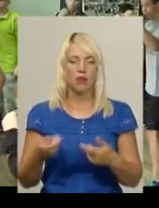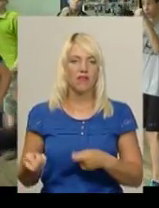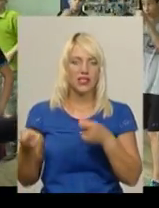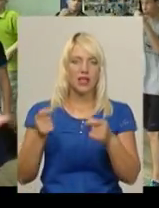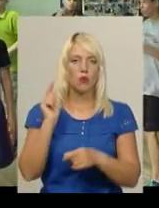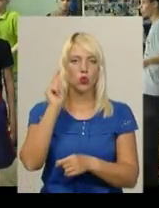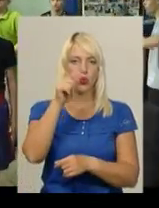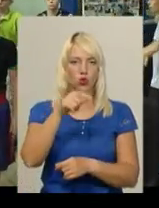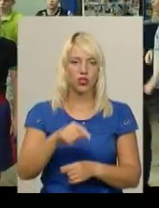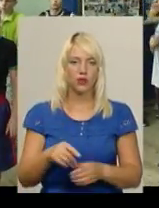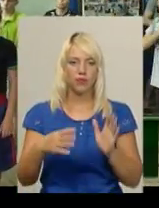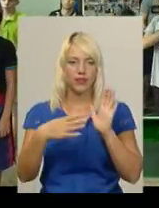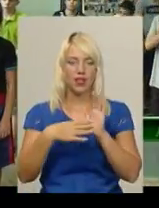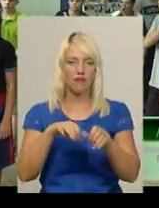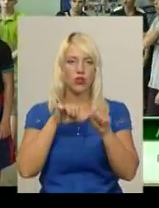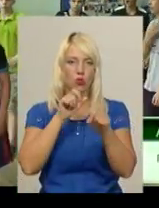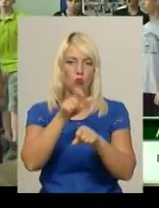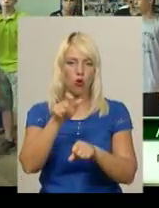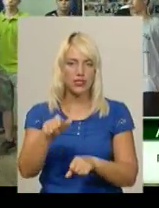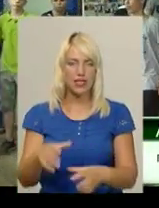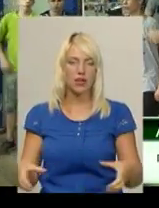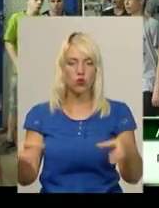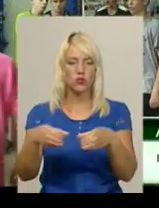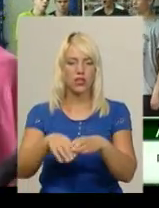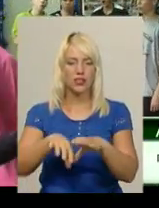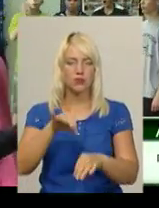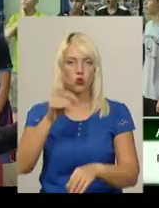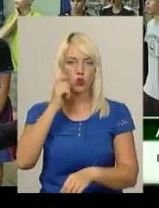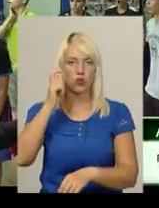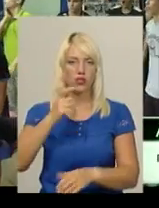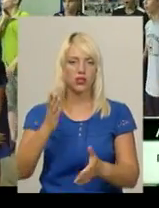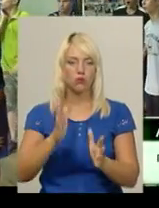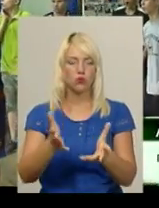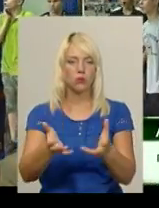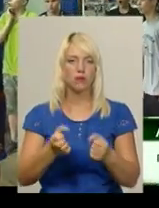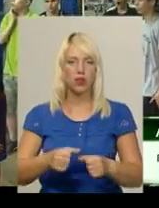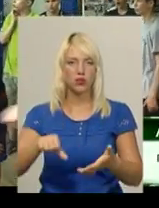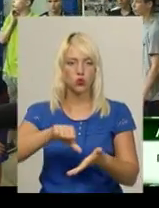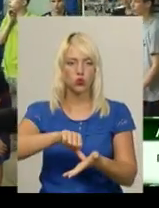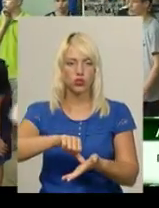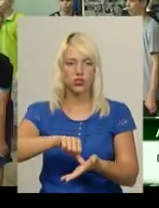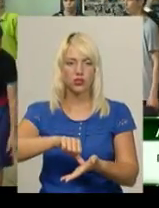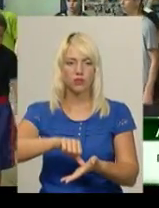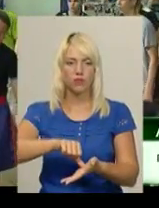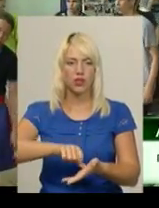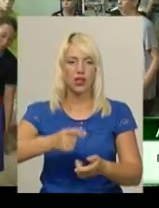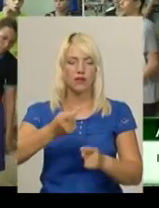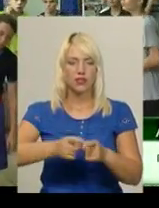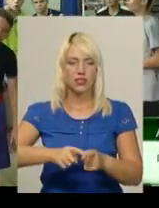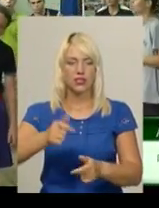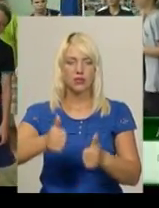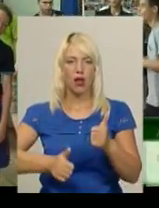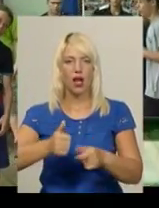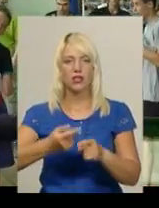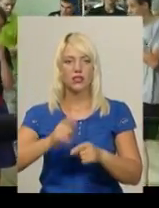9 боксерів у складі збірної України, які будуть приймати участь в цих змаганнях.